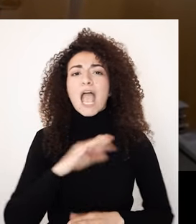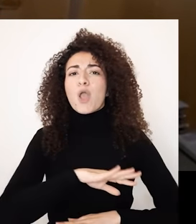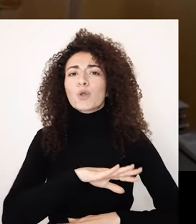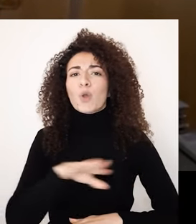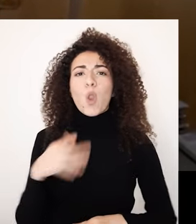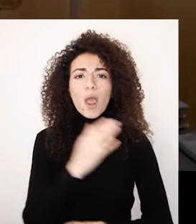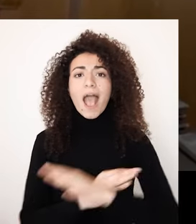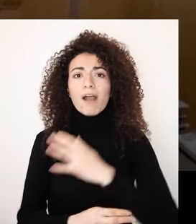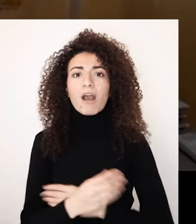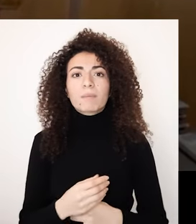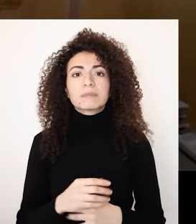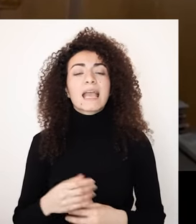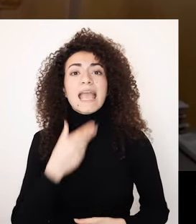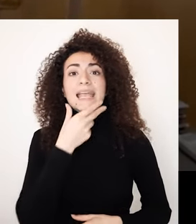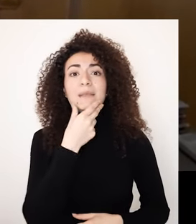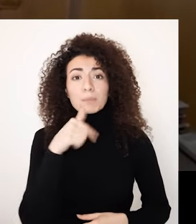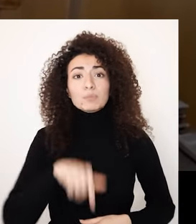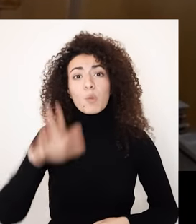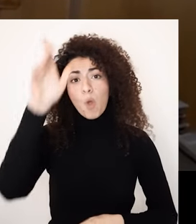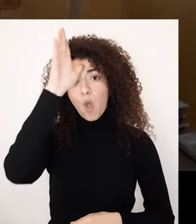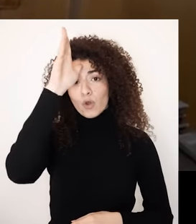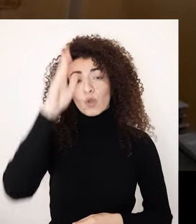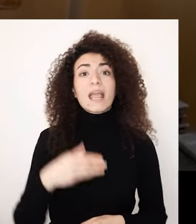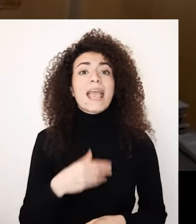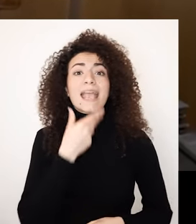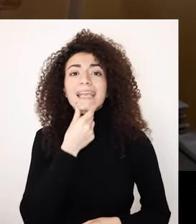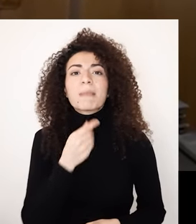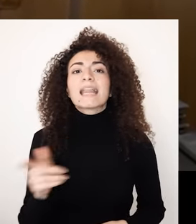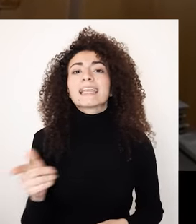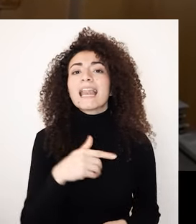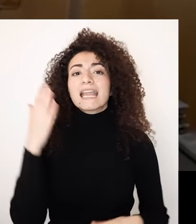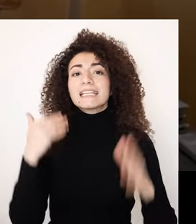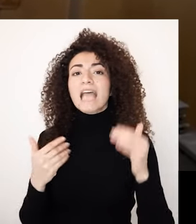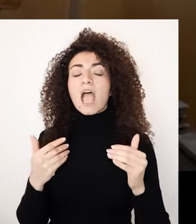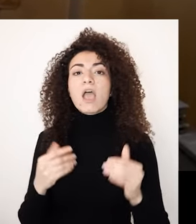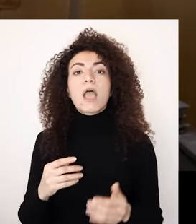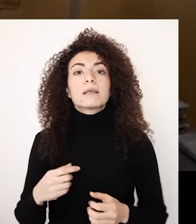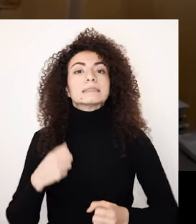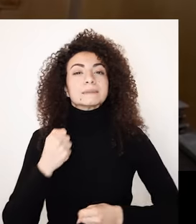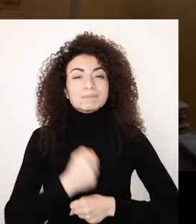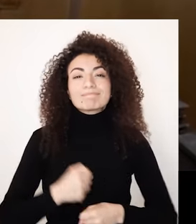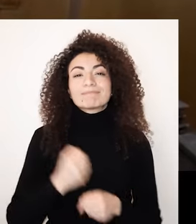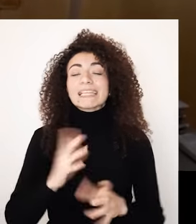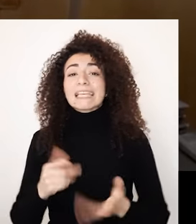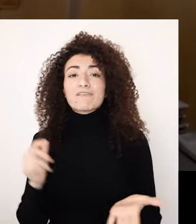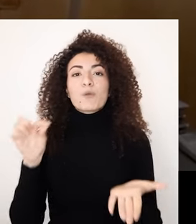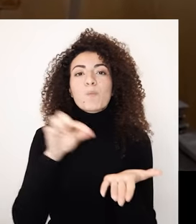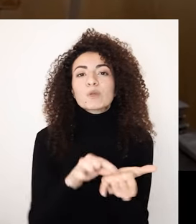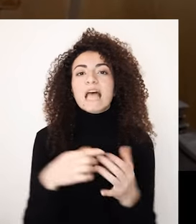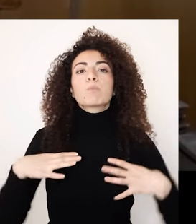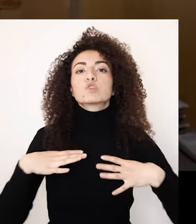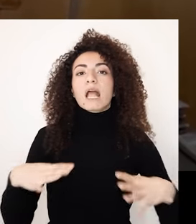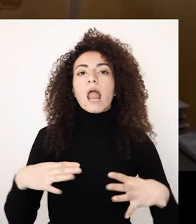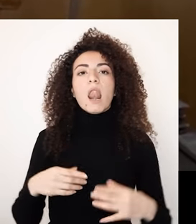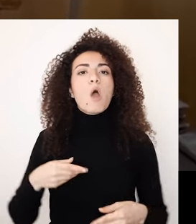بمبادرة الأردن العيش المستقل اللي بيحاول أحكي للنساء ذوات الإعاقة كيف ممكن يكون مستقلين بحياتهم